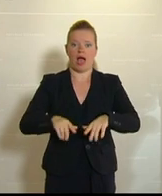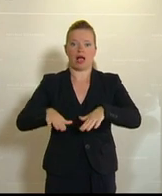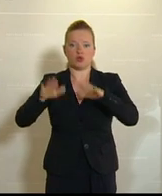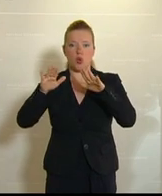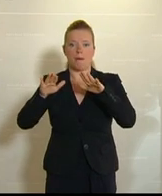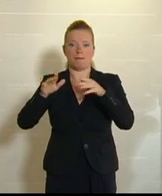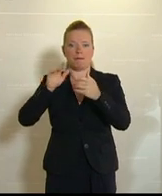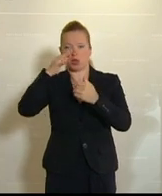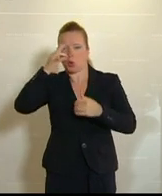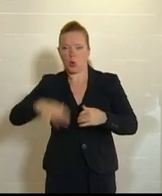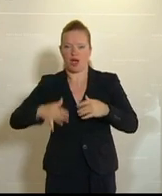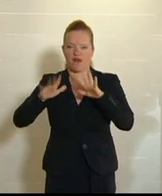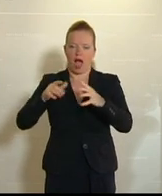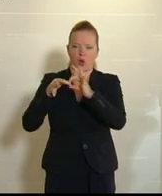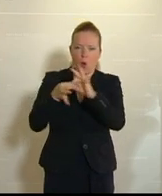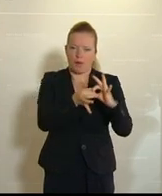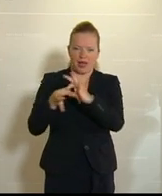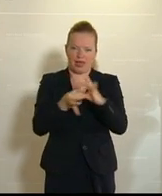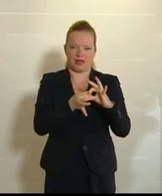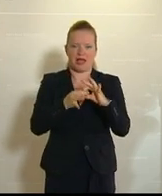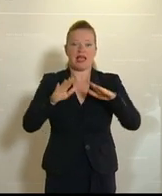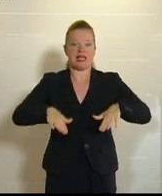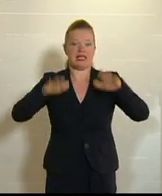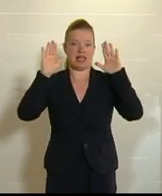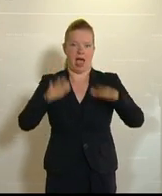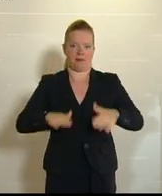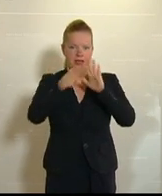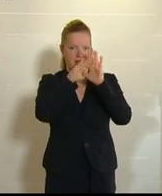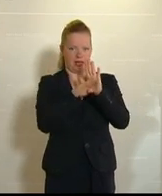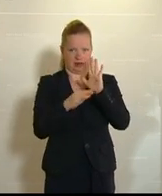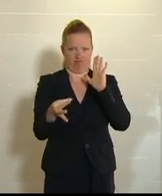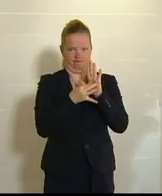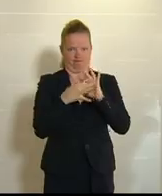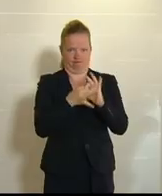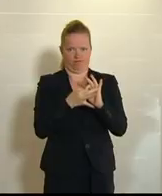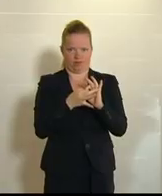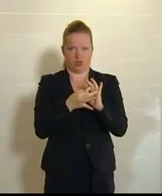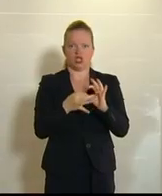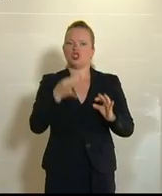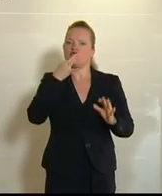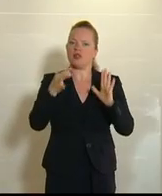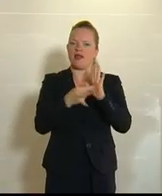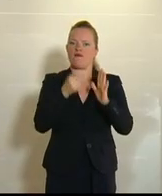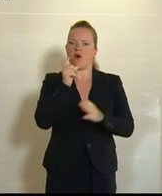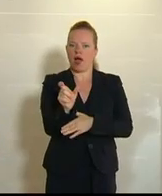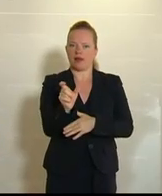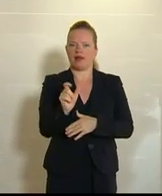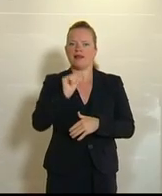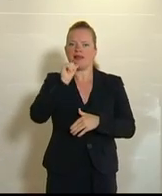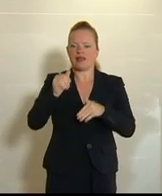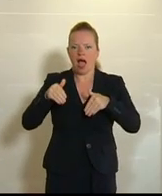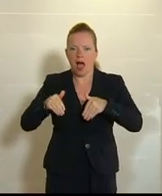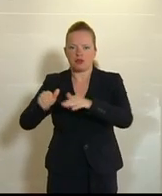Stichwort, das Islamgesetz. Das ist das Papier nicht wert, auf dem es gedruckt ist. Und Stichwort, Nichtabschiebung von